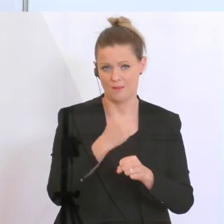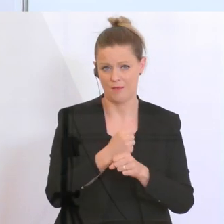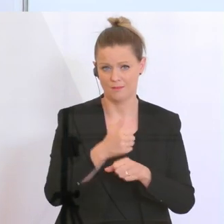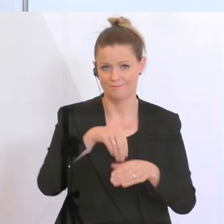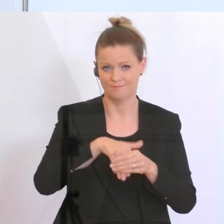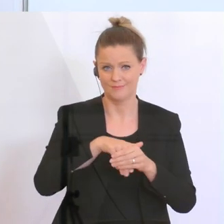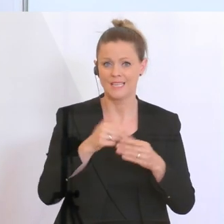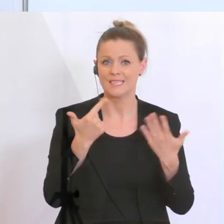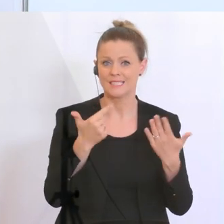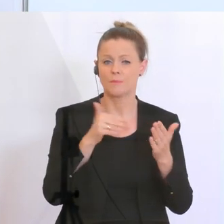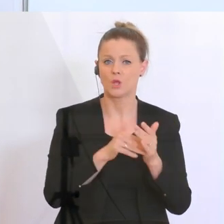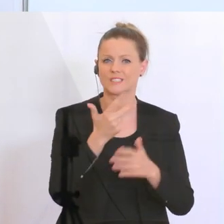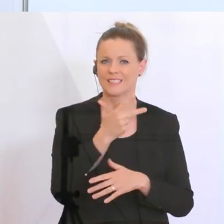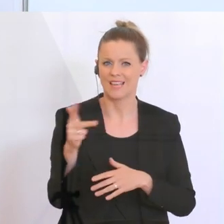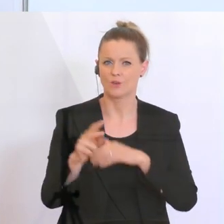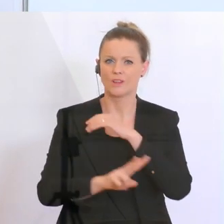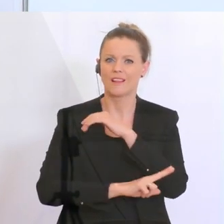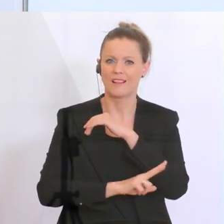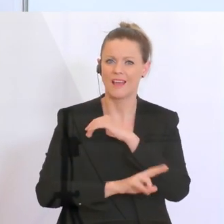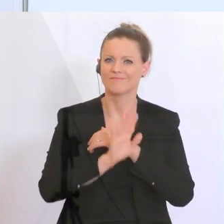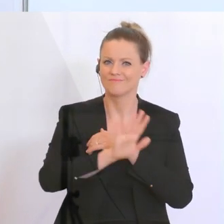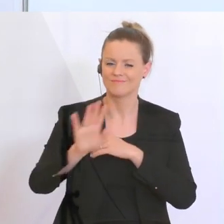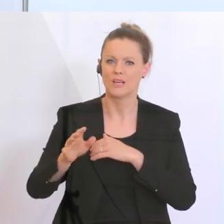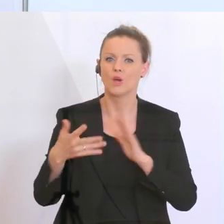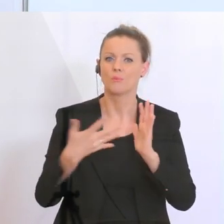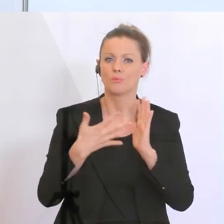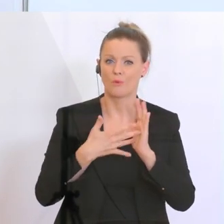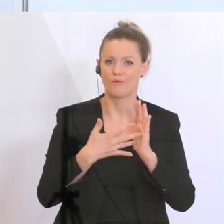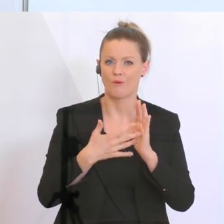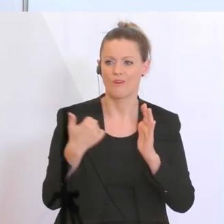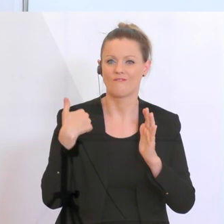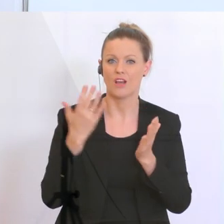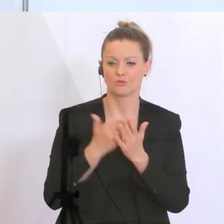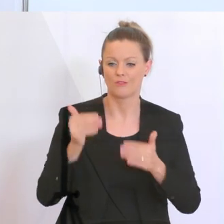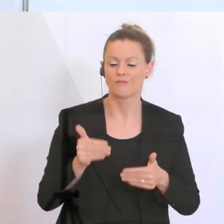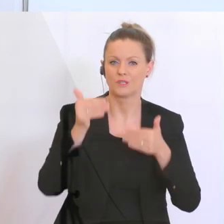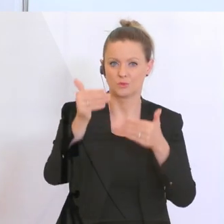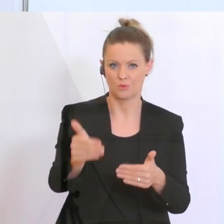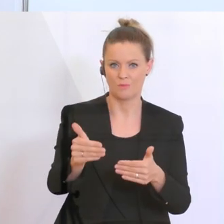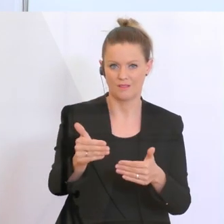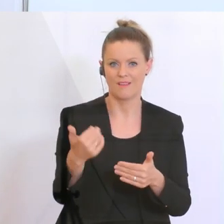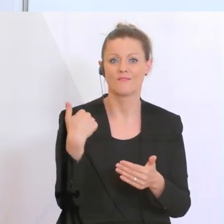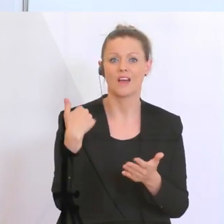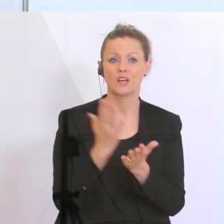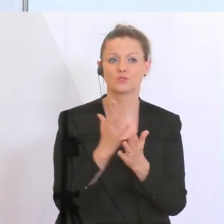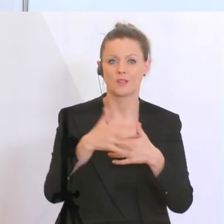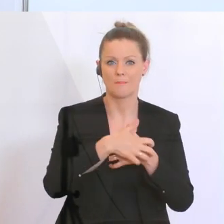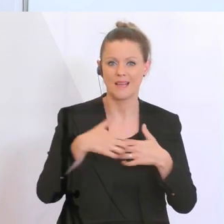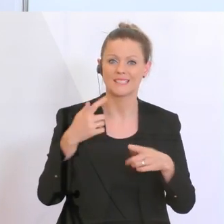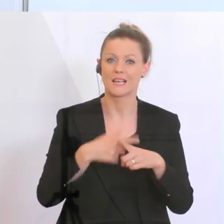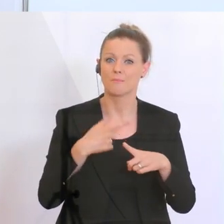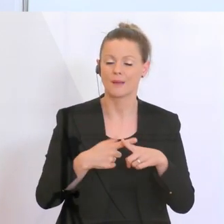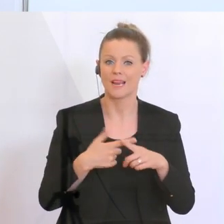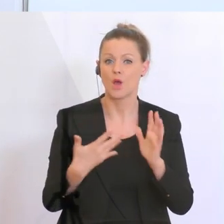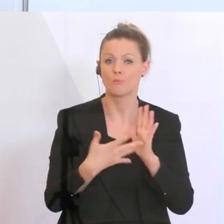.300 Lehrlinge, deren Prüfung verschoben wurde. Das heißt, die bereits einen Prüfungstermin im März oder im April